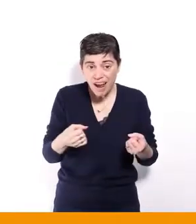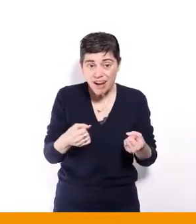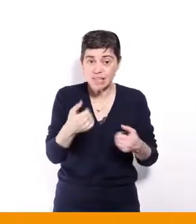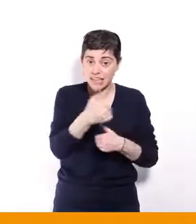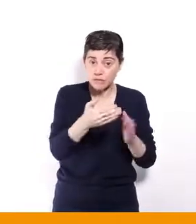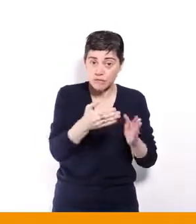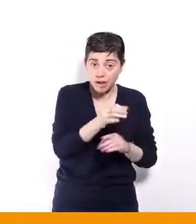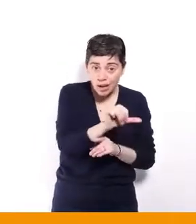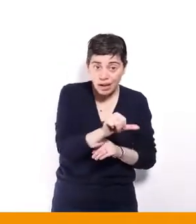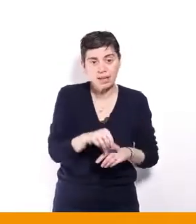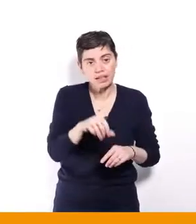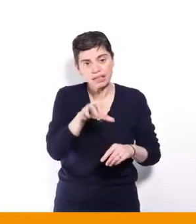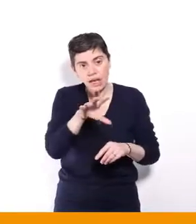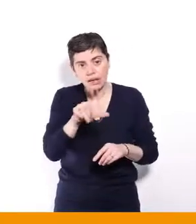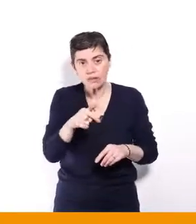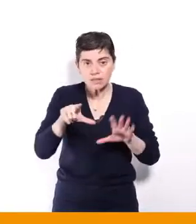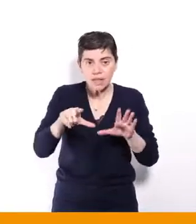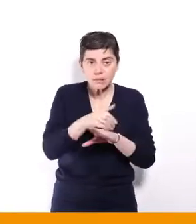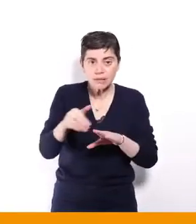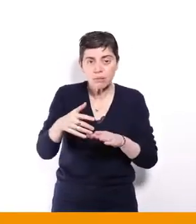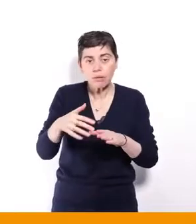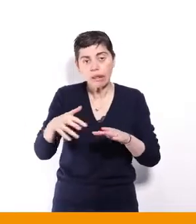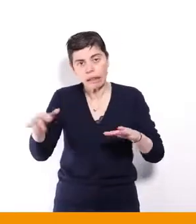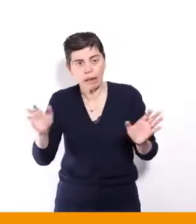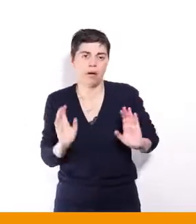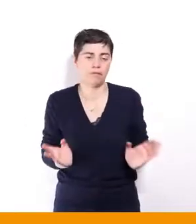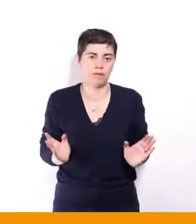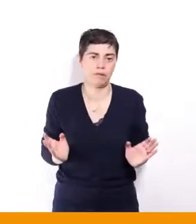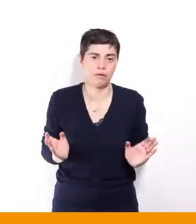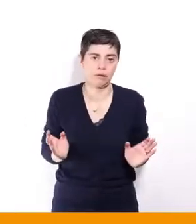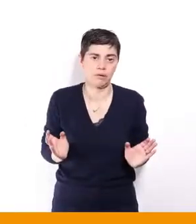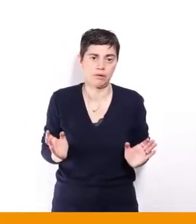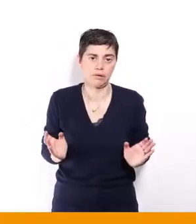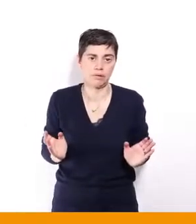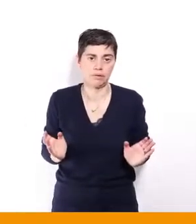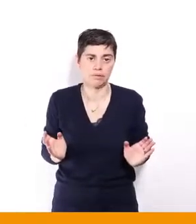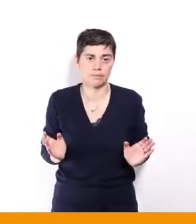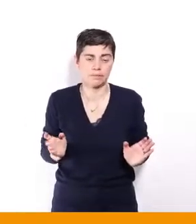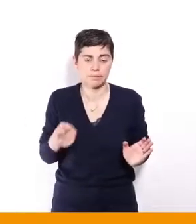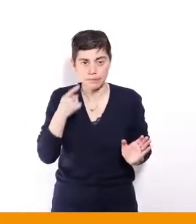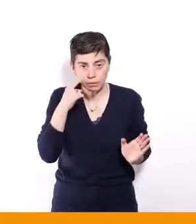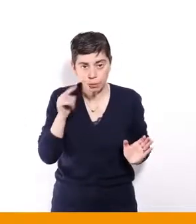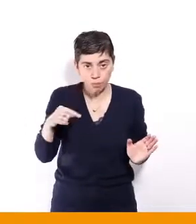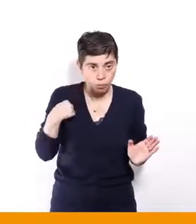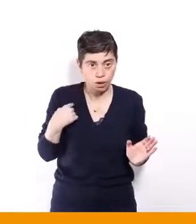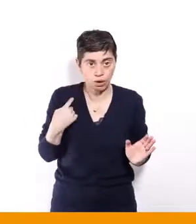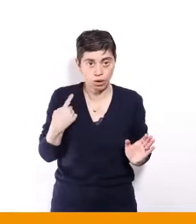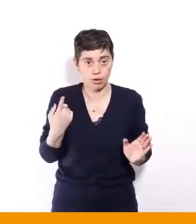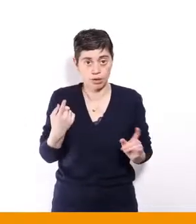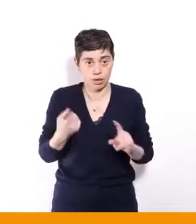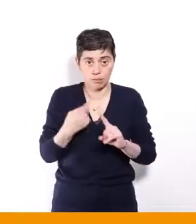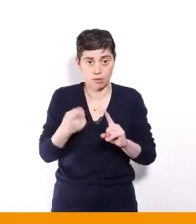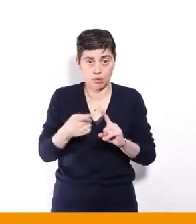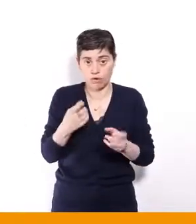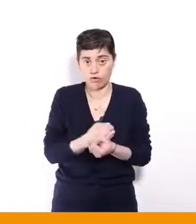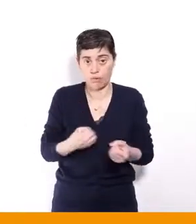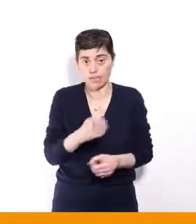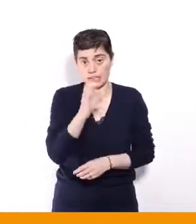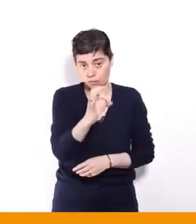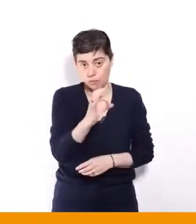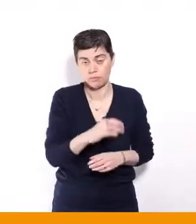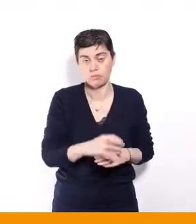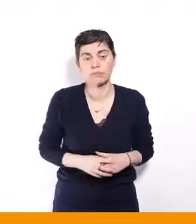5,7 enfin bref. Donc, pour moi, voilà, prendre en compte chacun,'est zéro chômeur. Zéro chômeur. Comment